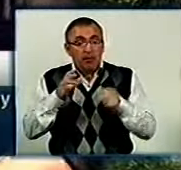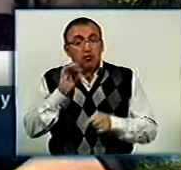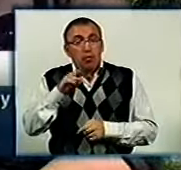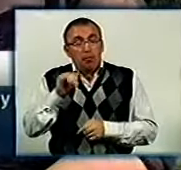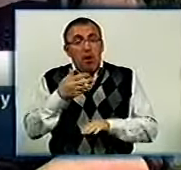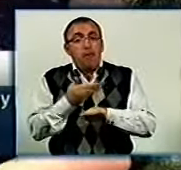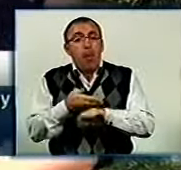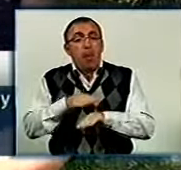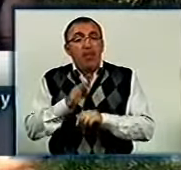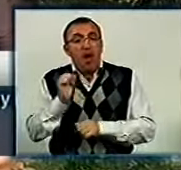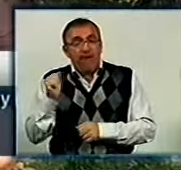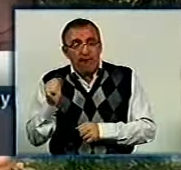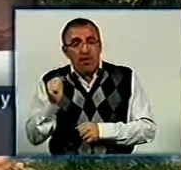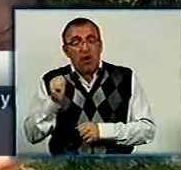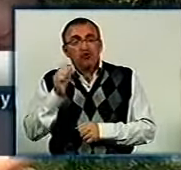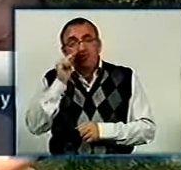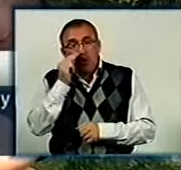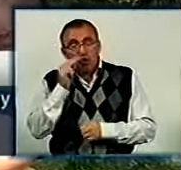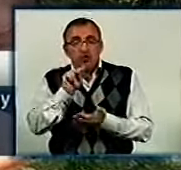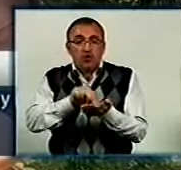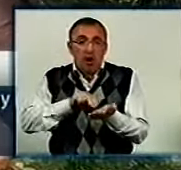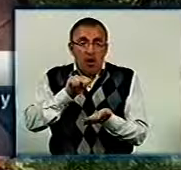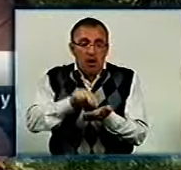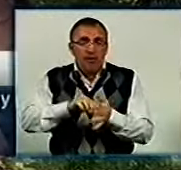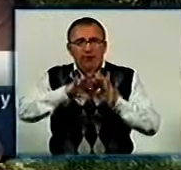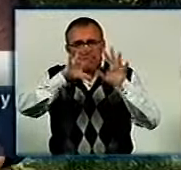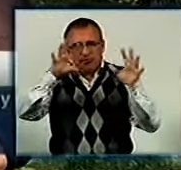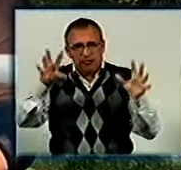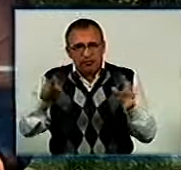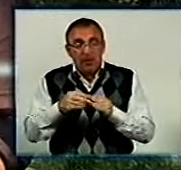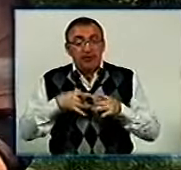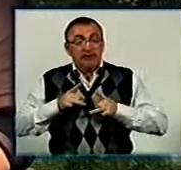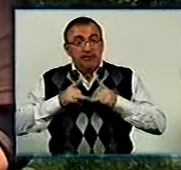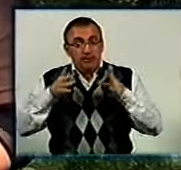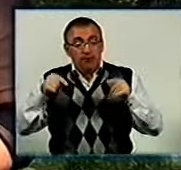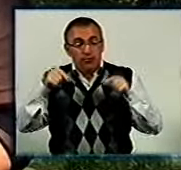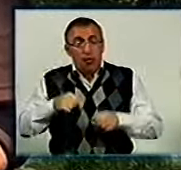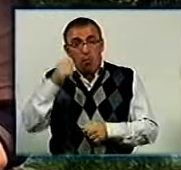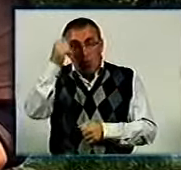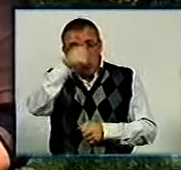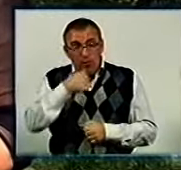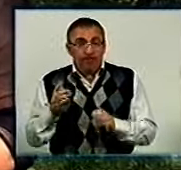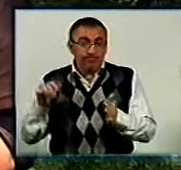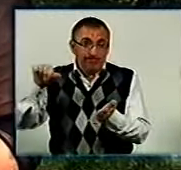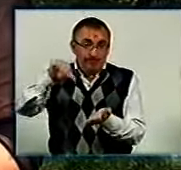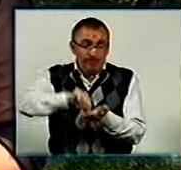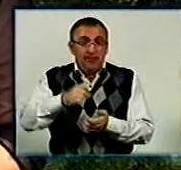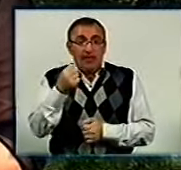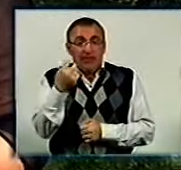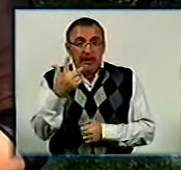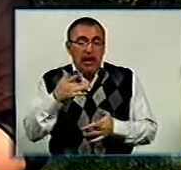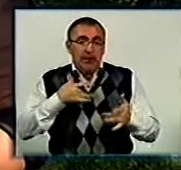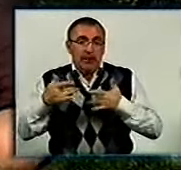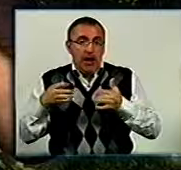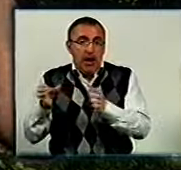Полтави, Чернігова, Черкас. Взагалі в нашому святі в цьому році взяли участь 13 театрів.